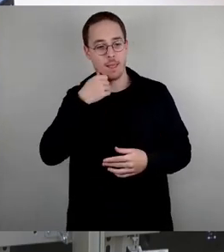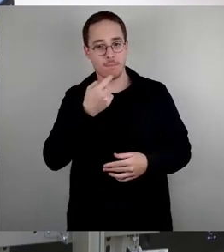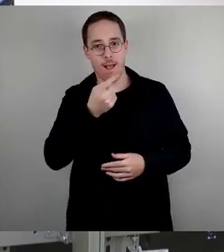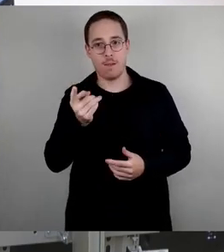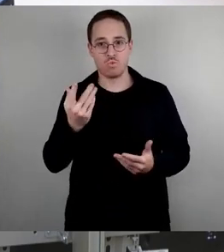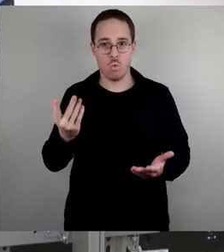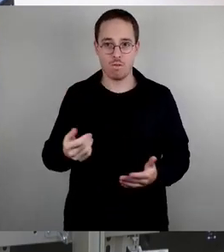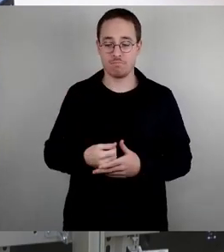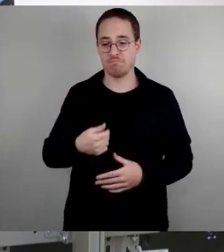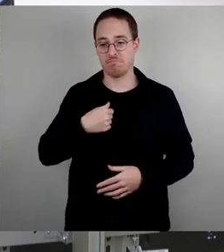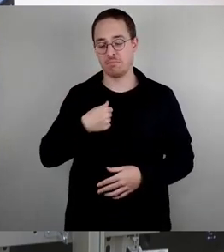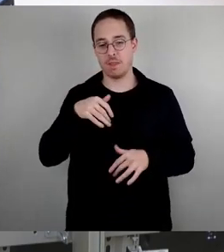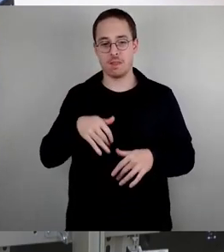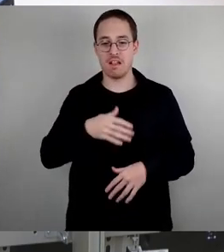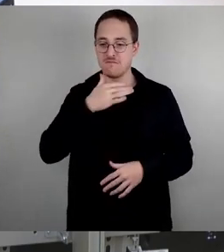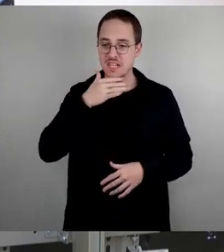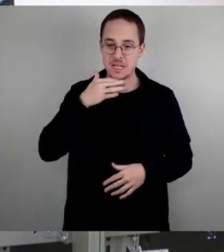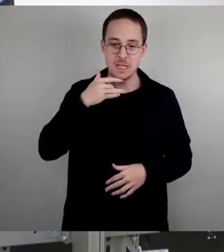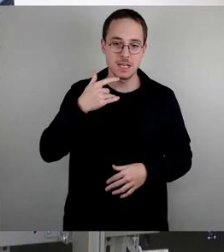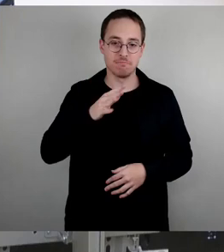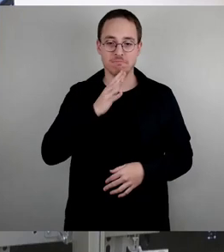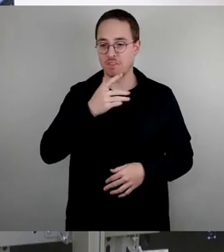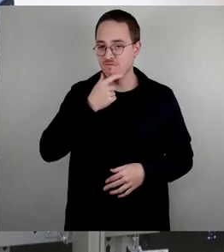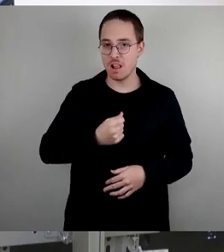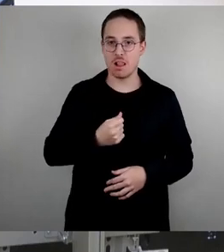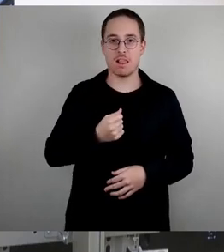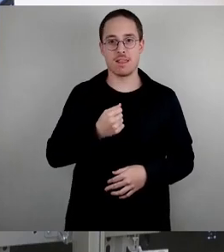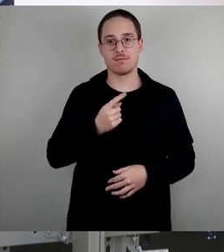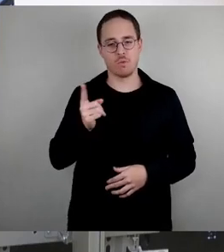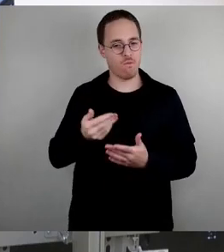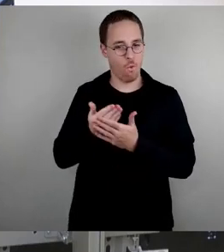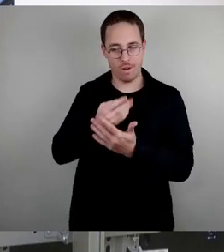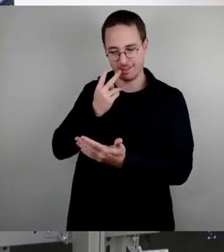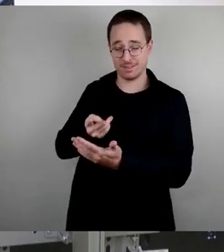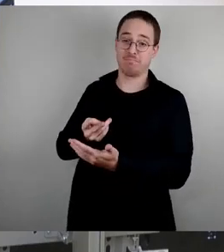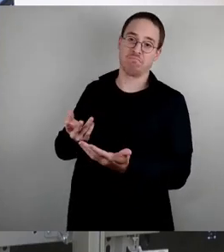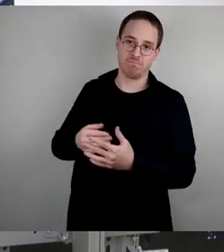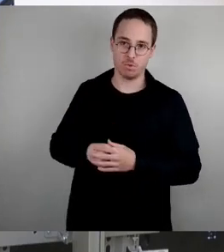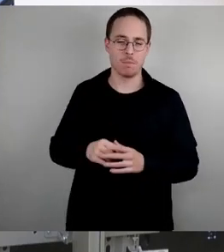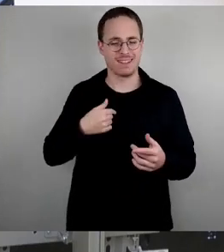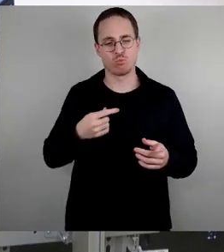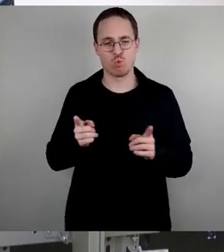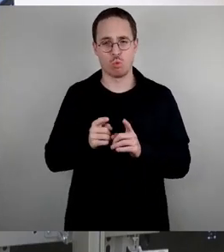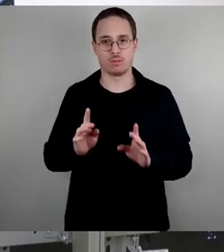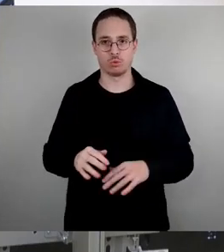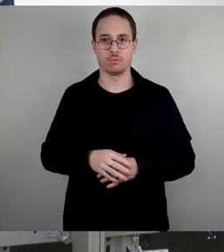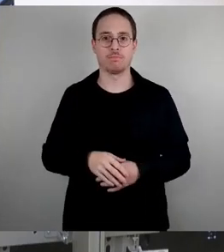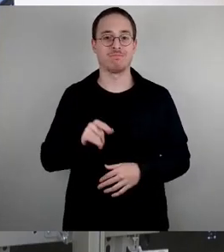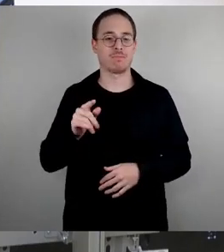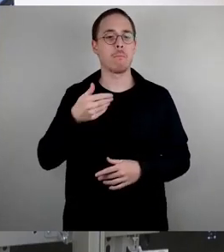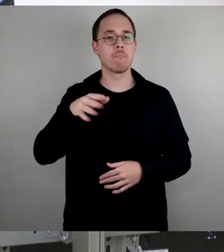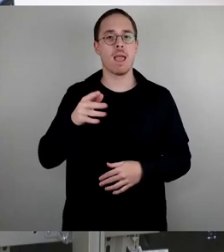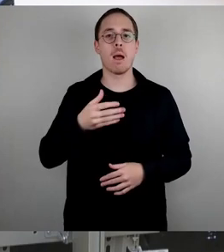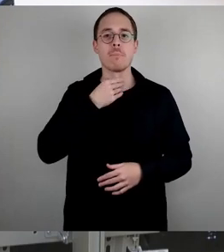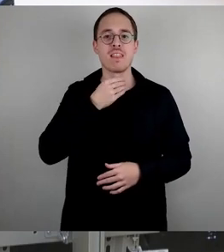Nichtsdestotrotz mache ich das jetzt mal kurz. Wir haben mehr Bedarf in Millionenhöhe für, so wie wir schon seit Monaten, wenn nicht gar seit